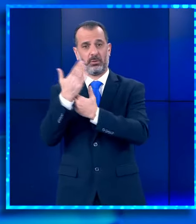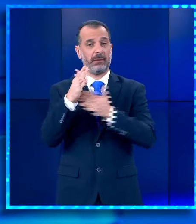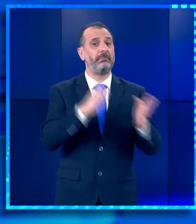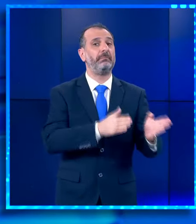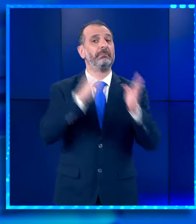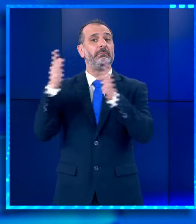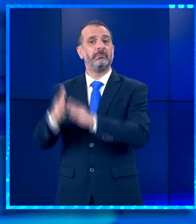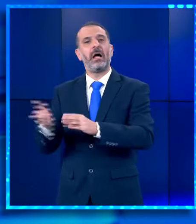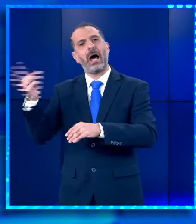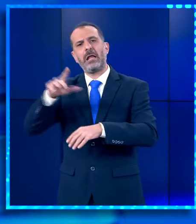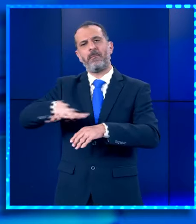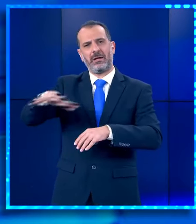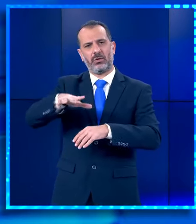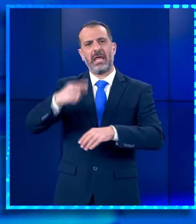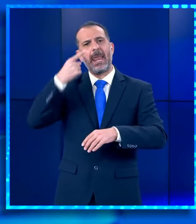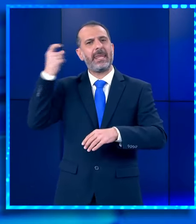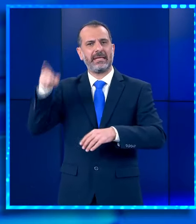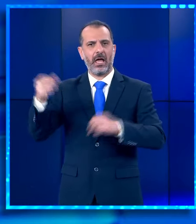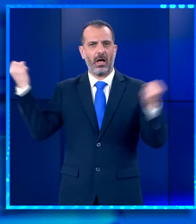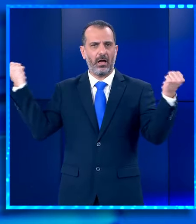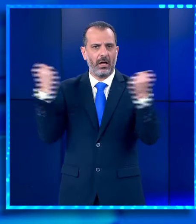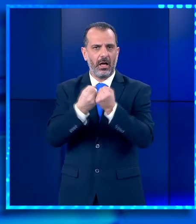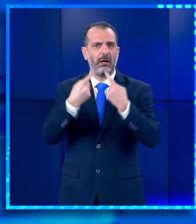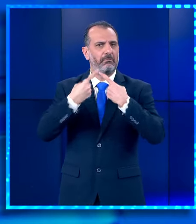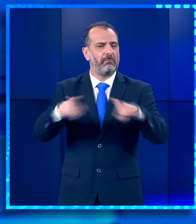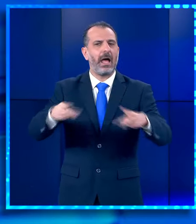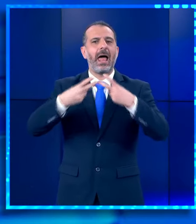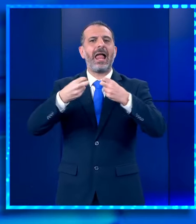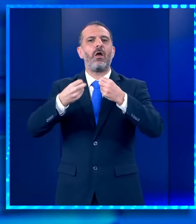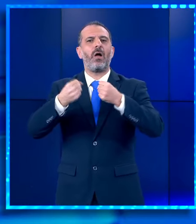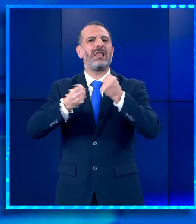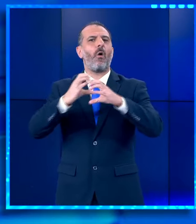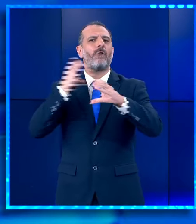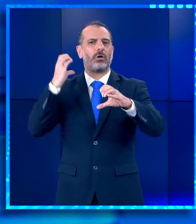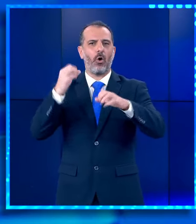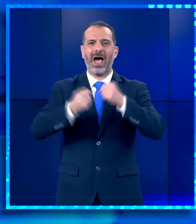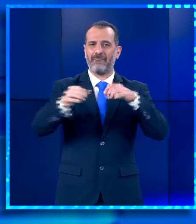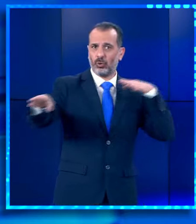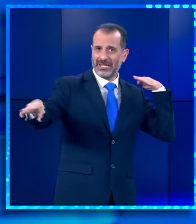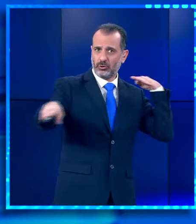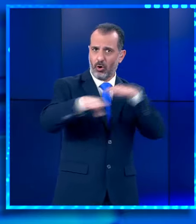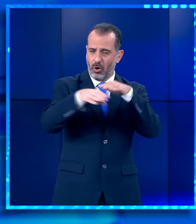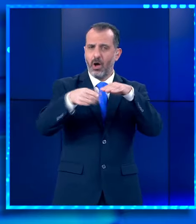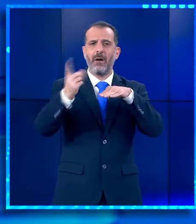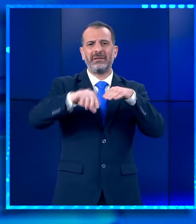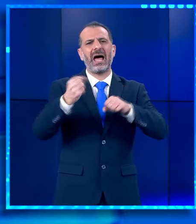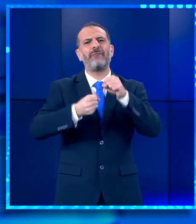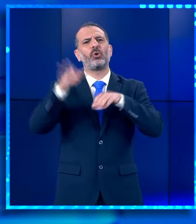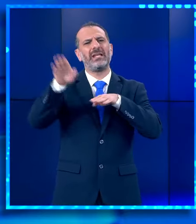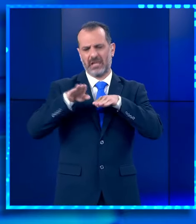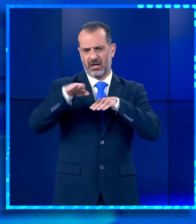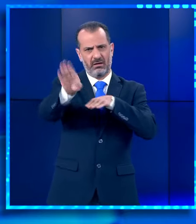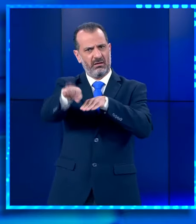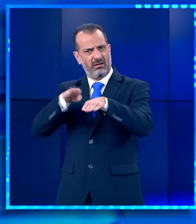ίδια ώρα σοκάρουν οι εικόνες του τροχέου στην Ίκια, όπου ένα λεωφορείο συγκρούστηκε με αυτοκίνητο, ενώ στη συνέχεια έπεσε σε άλλα σταθμευμένα